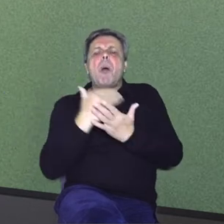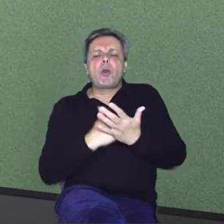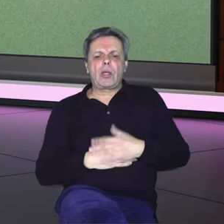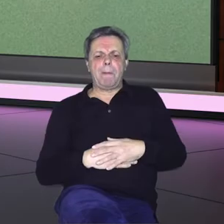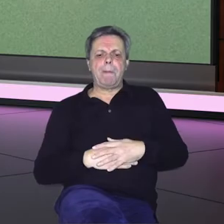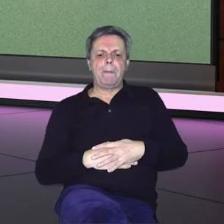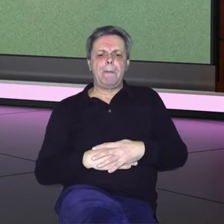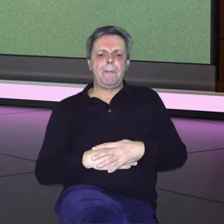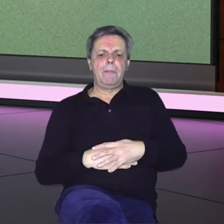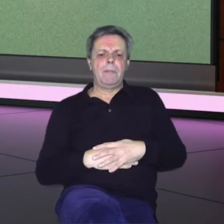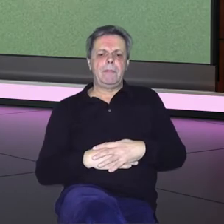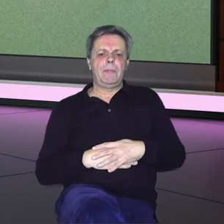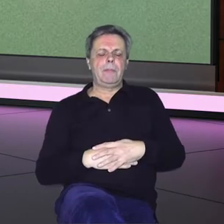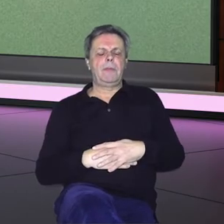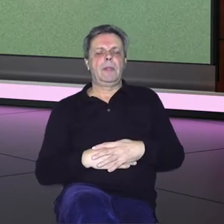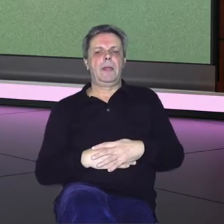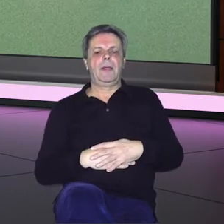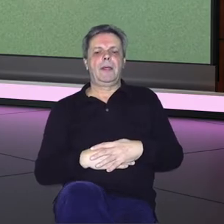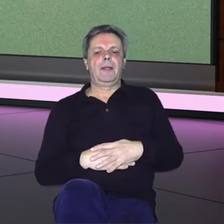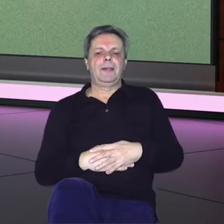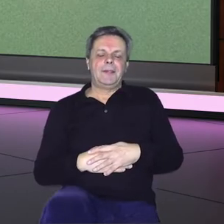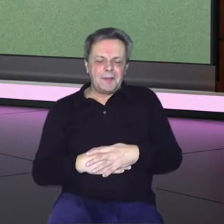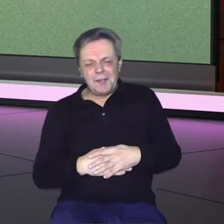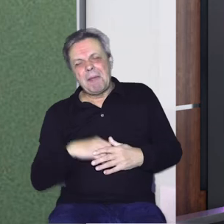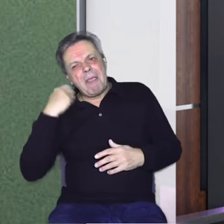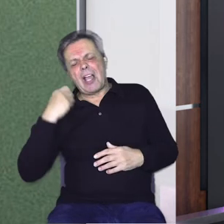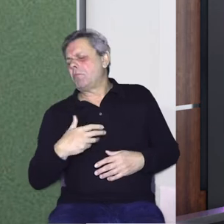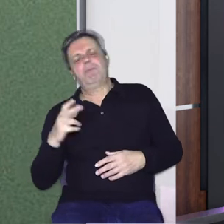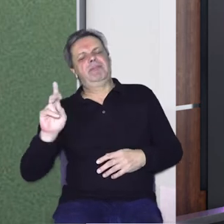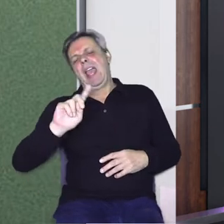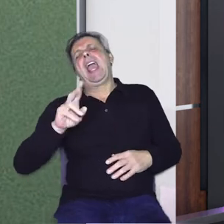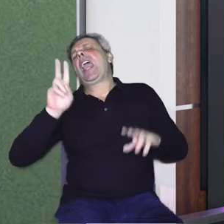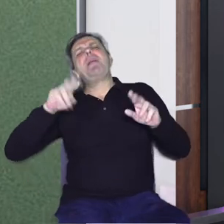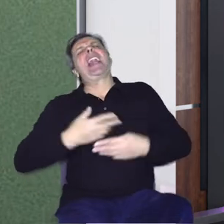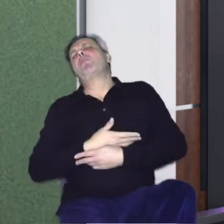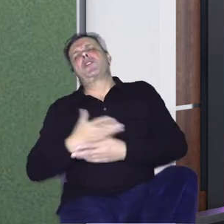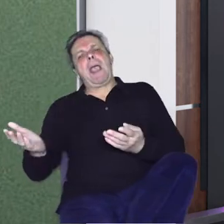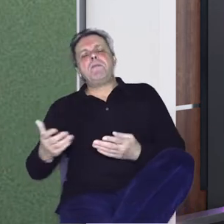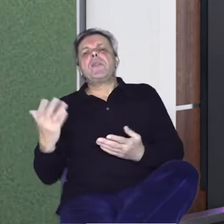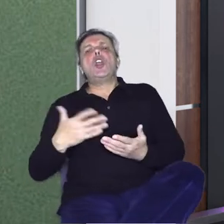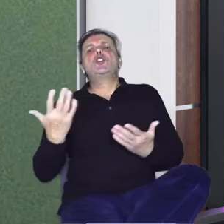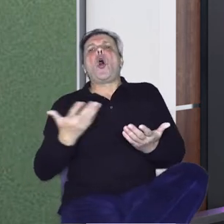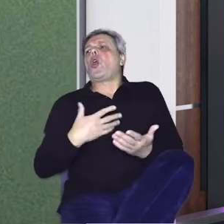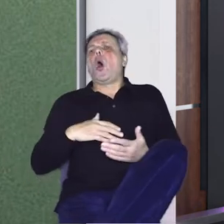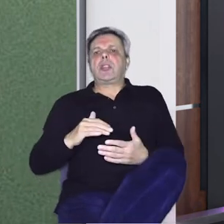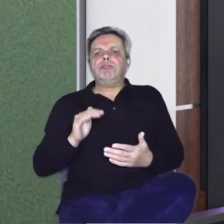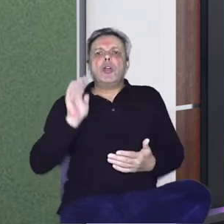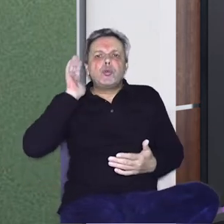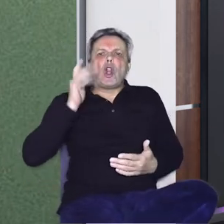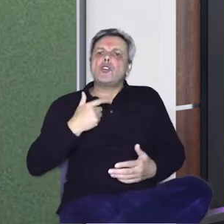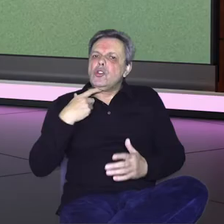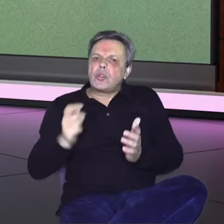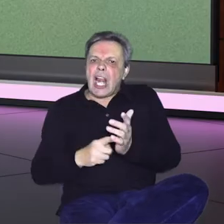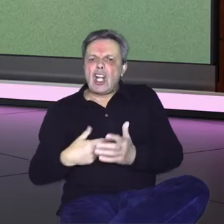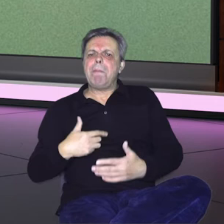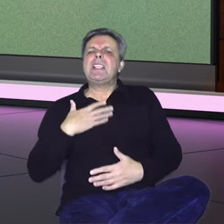Znači program smo imali... Miša Kovać, Aleksandar, Saša, Kabilja. Apsolutno sve smo imali. Znači, što god je slušateljstvo tražilo biti, mi smo